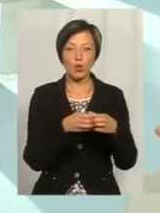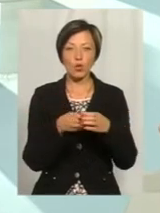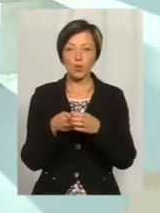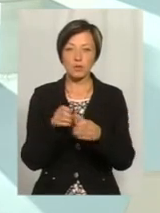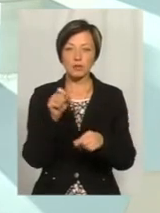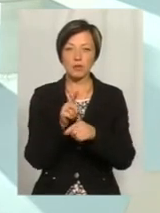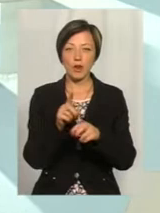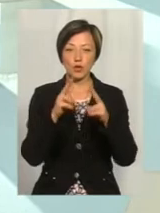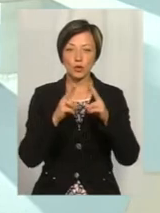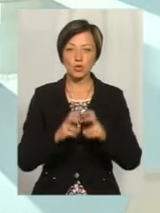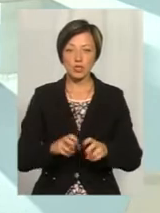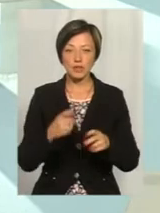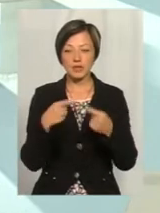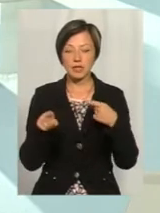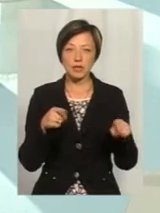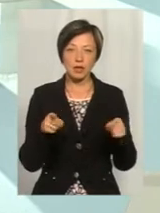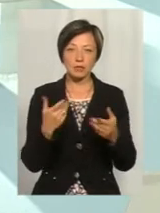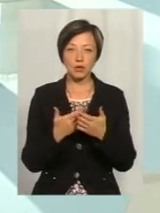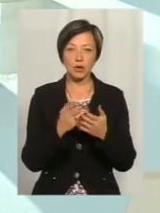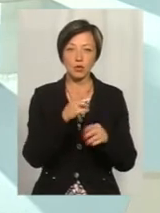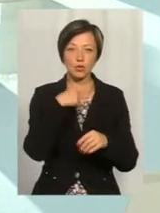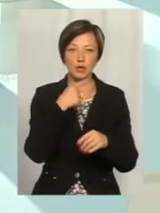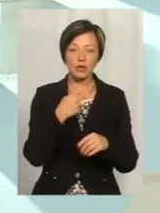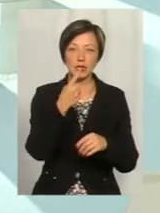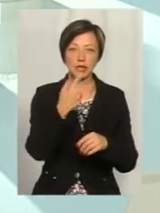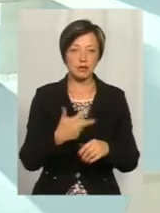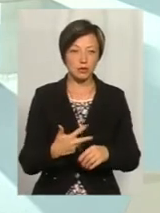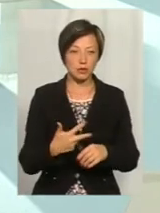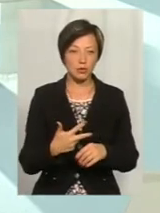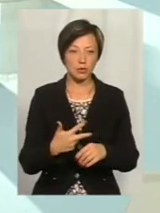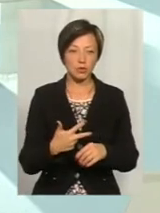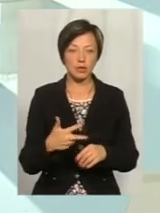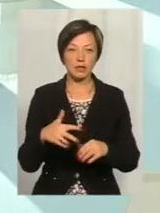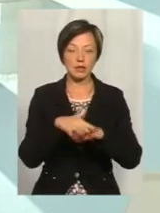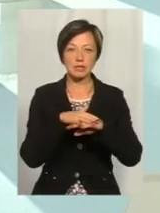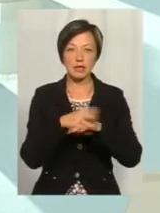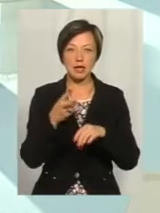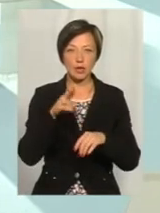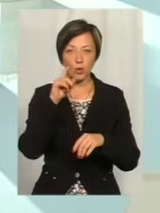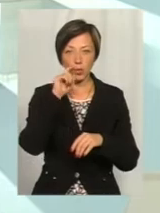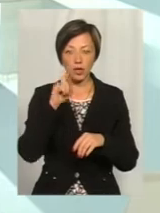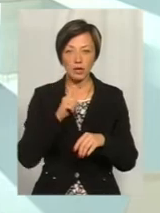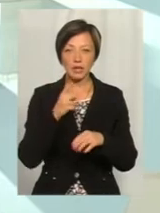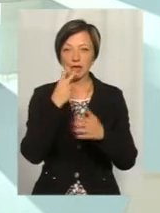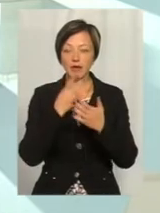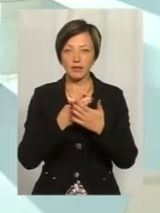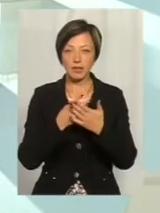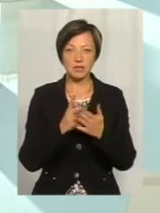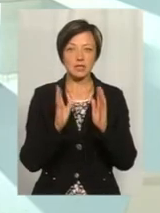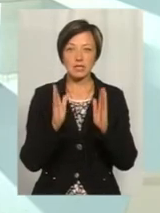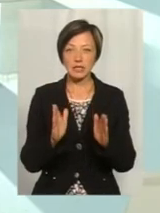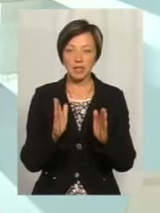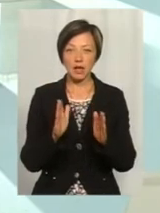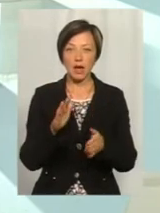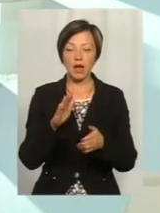замовляли дослідження, дещо відрізняються. Ну, десь хтось говорить про третину населення України, які дивилися винятково